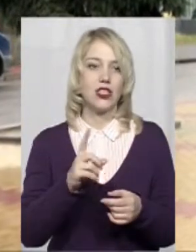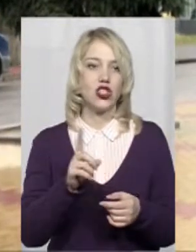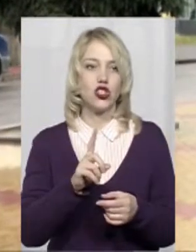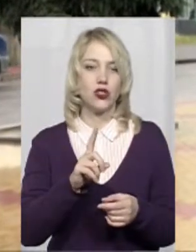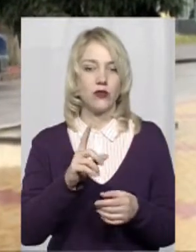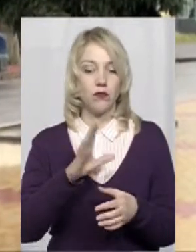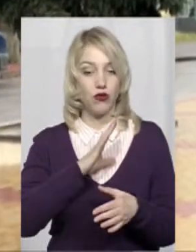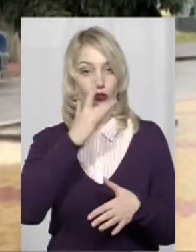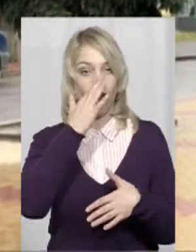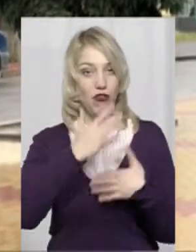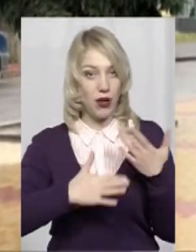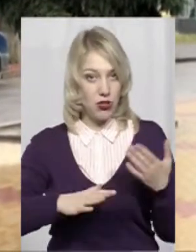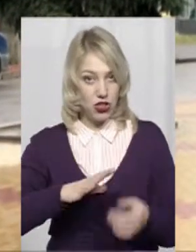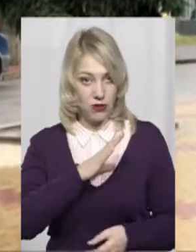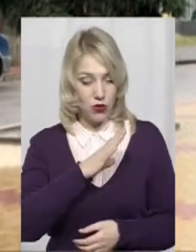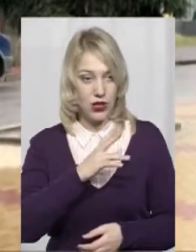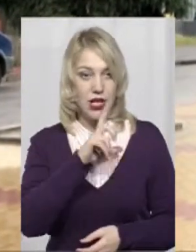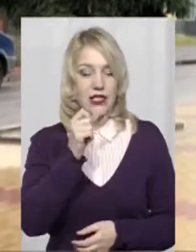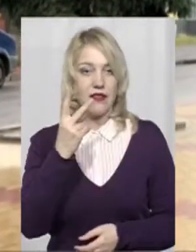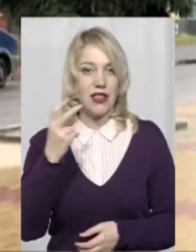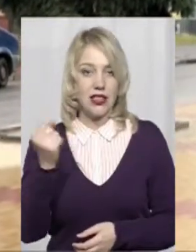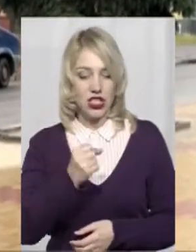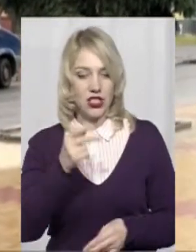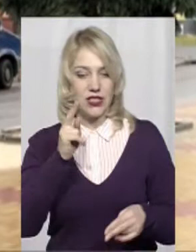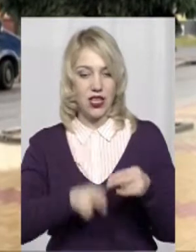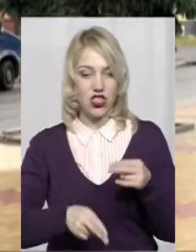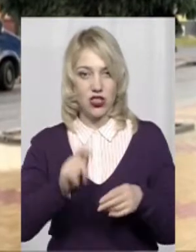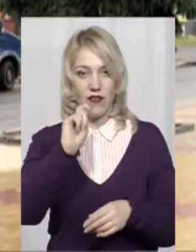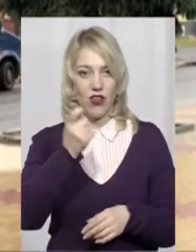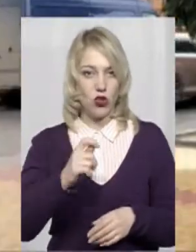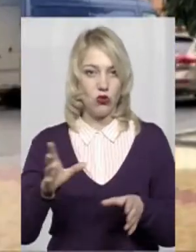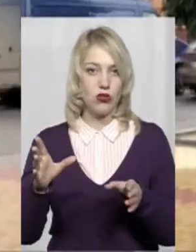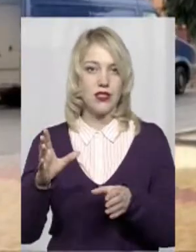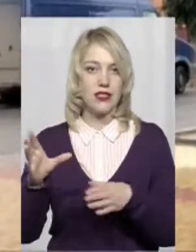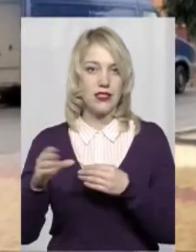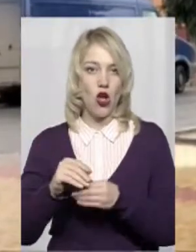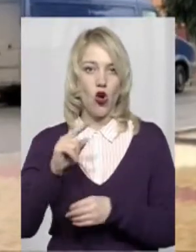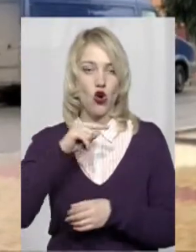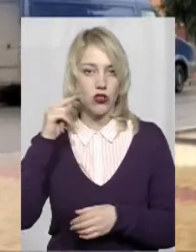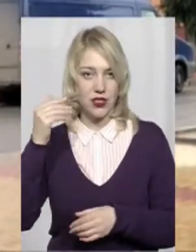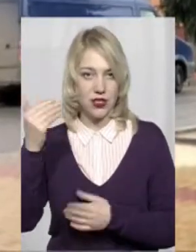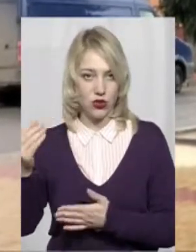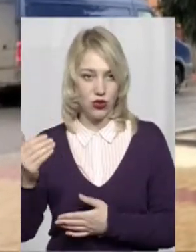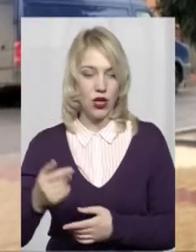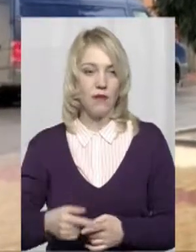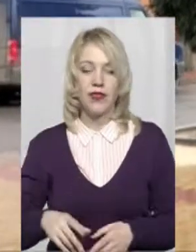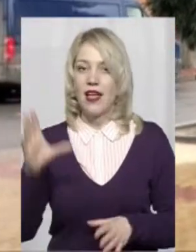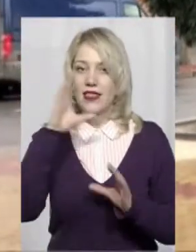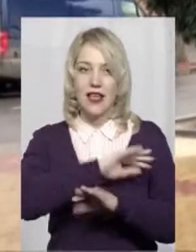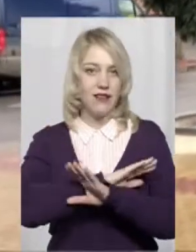вибачився – за два тижні закінчити війну з Росією. Не вдалося природно